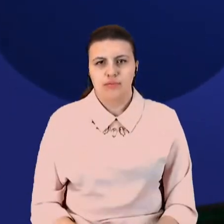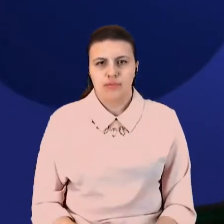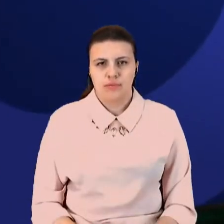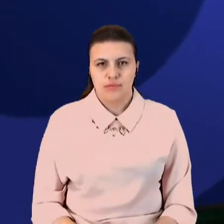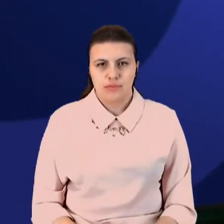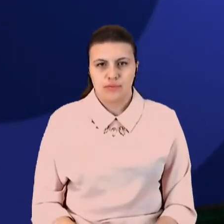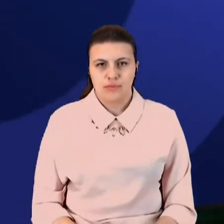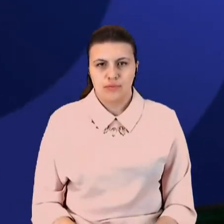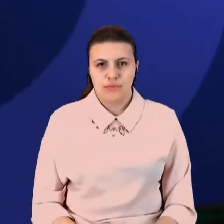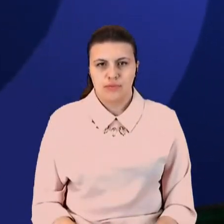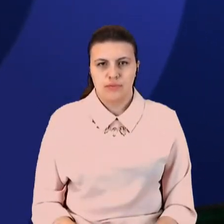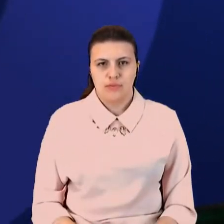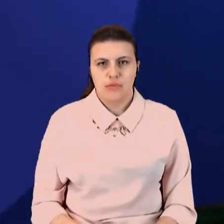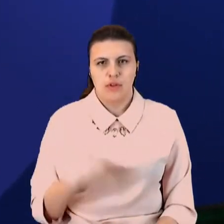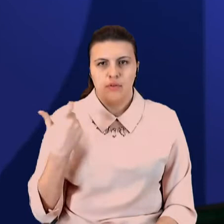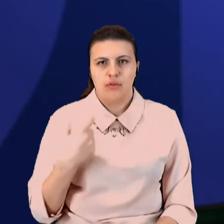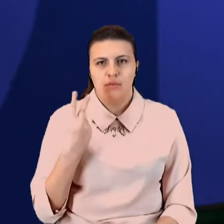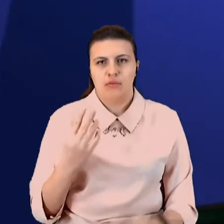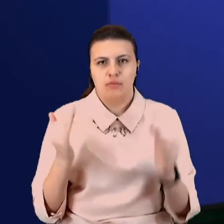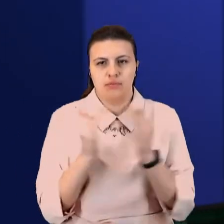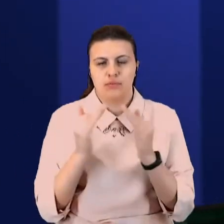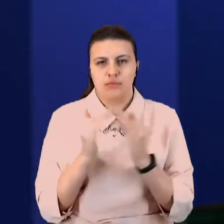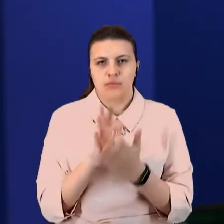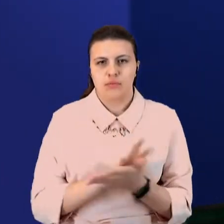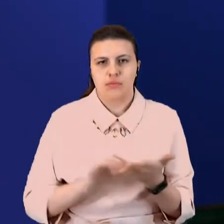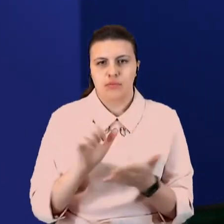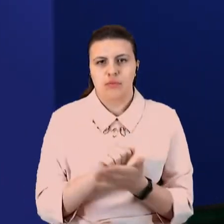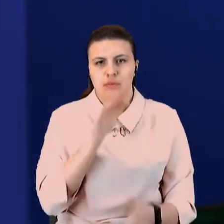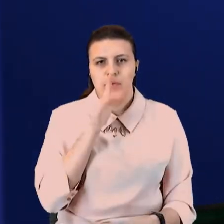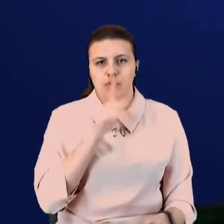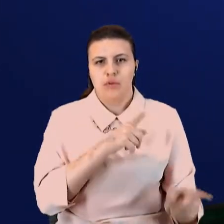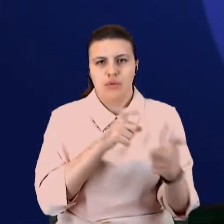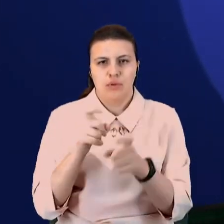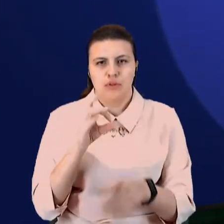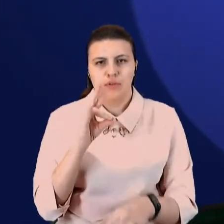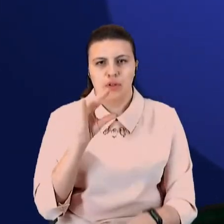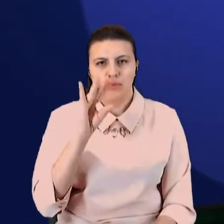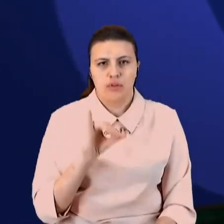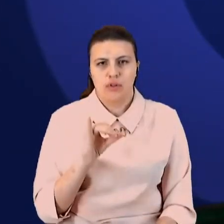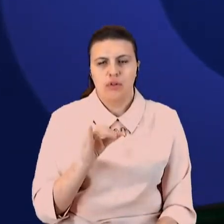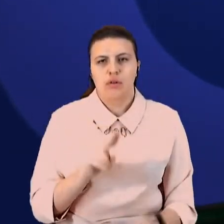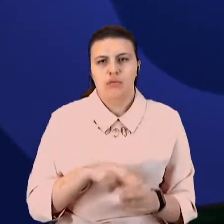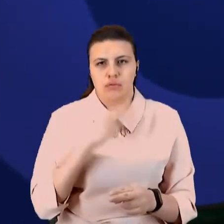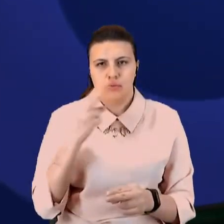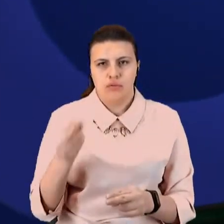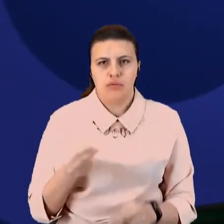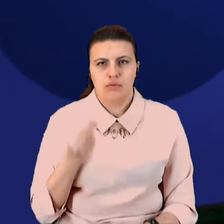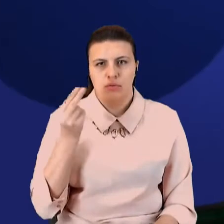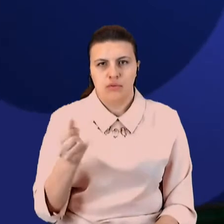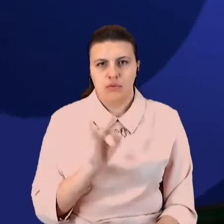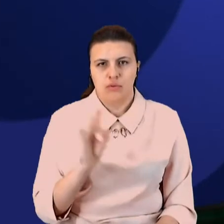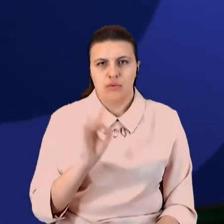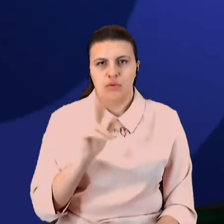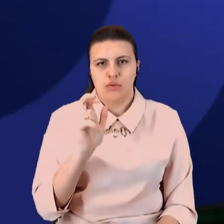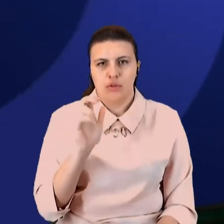Власники двох зруйнованих будинків під час обстрілів у Авдіївці отримають грошову компенсацію у розмірі 300 тисяч